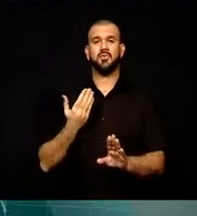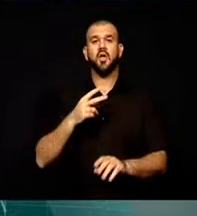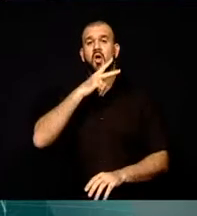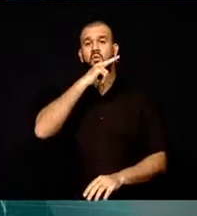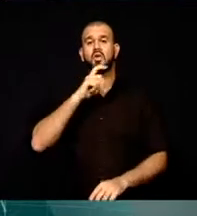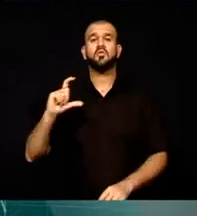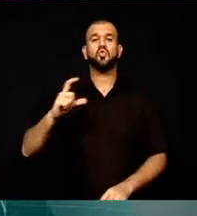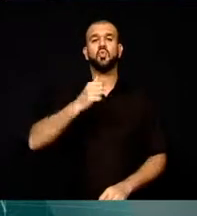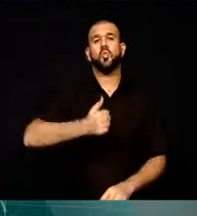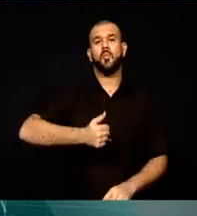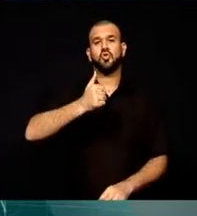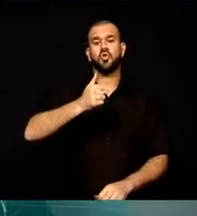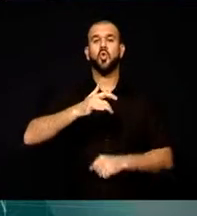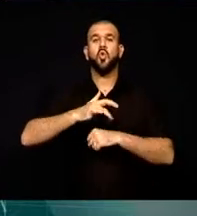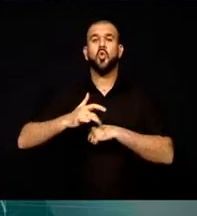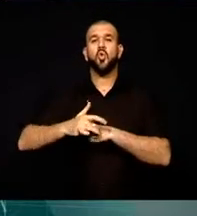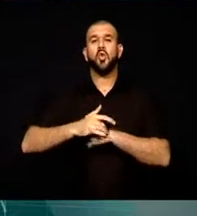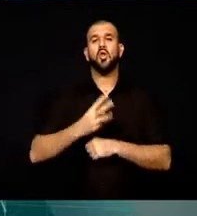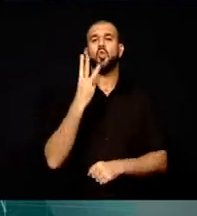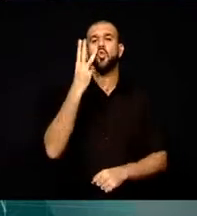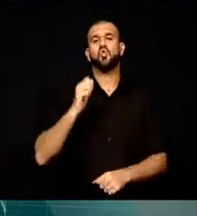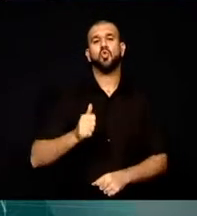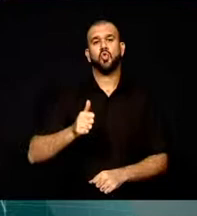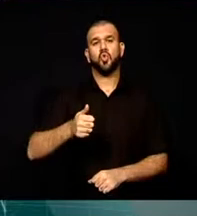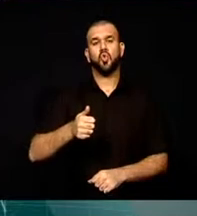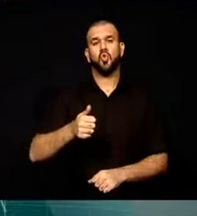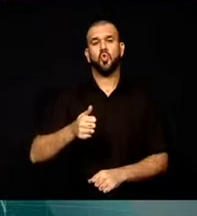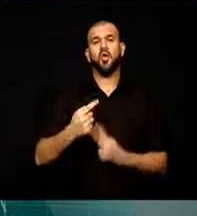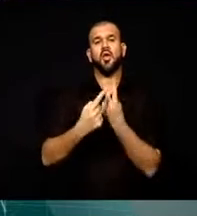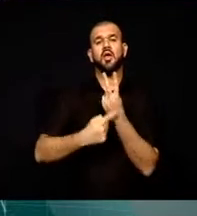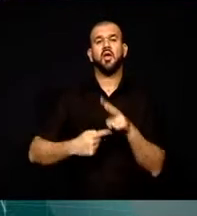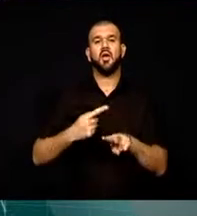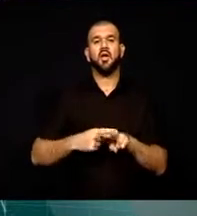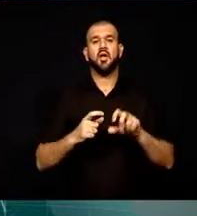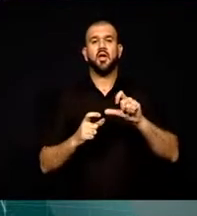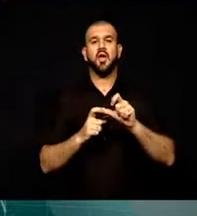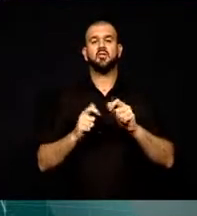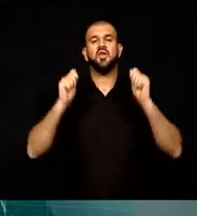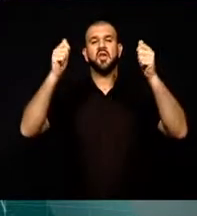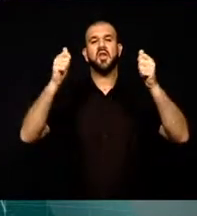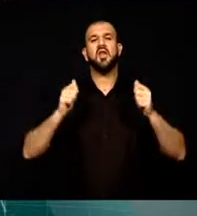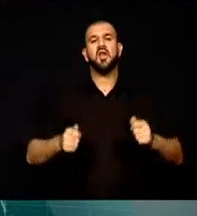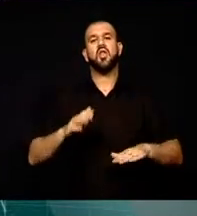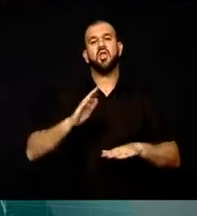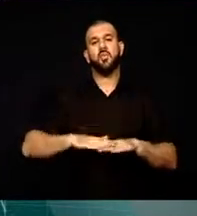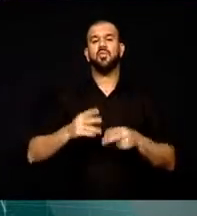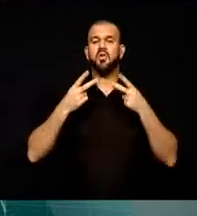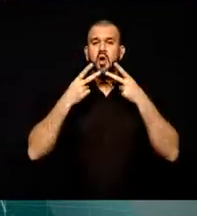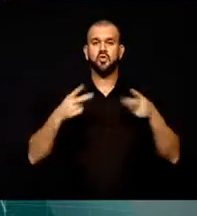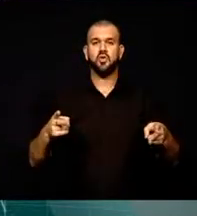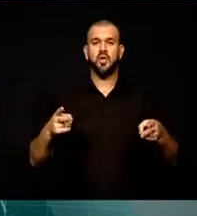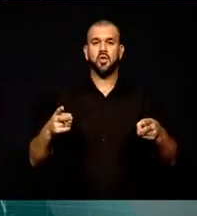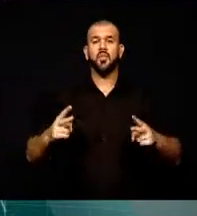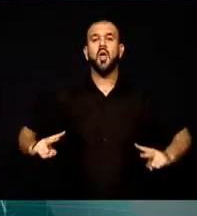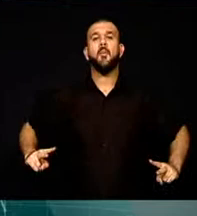günlük yaz ilan ettiğini de açıkladı. Paris'te güvenlik kontrolleri ise had safhaya